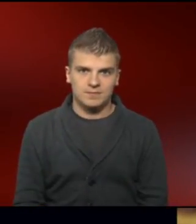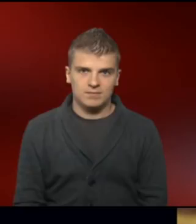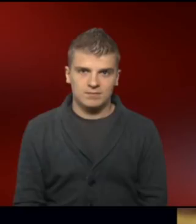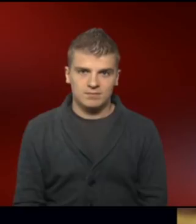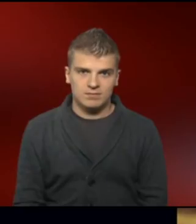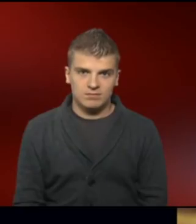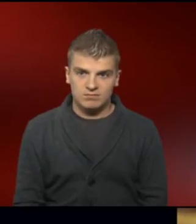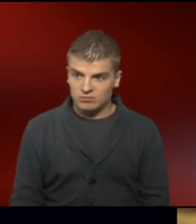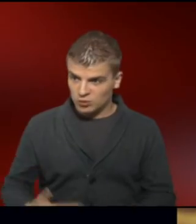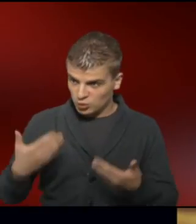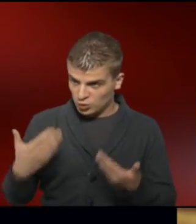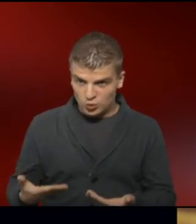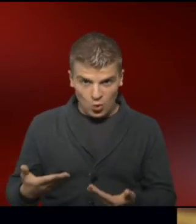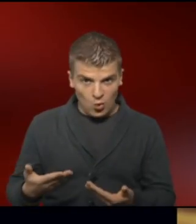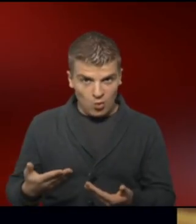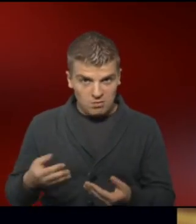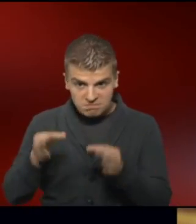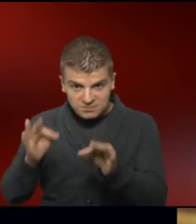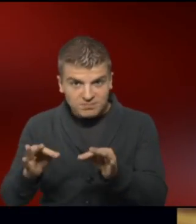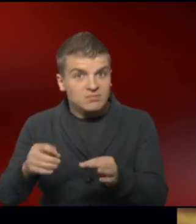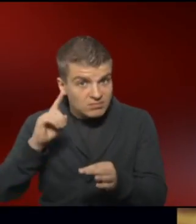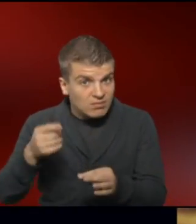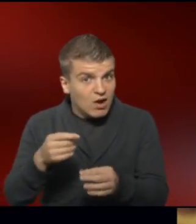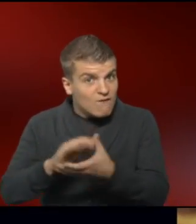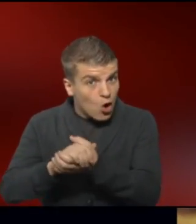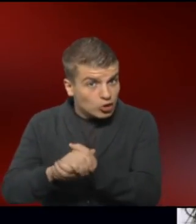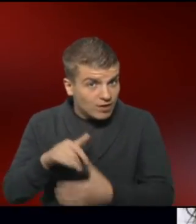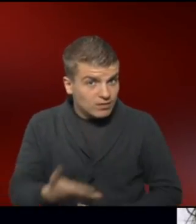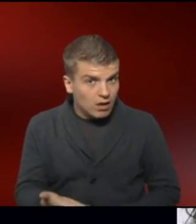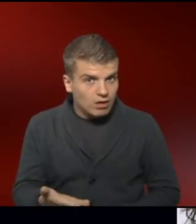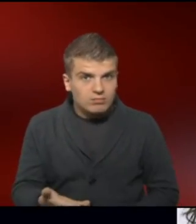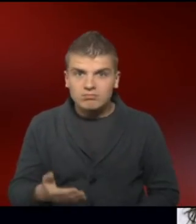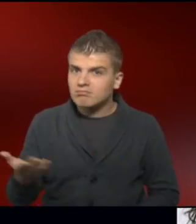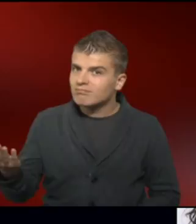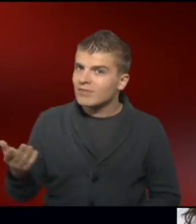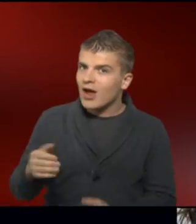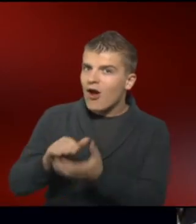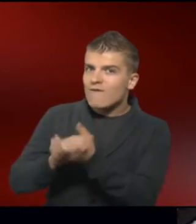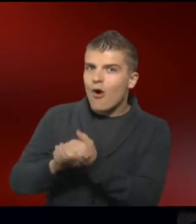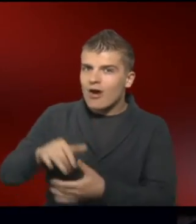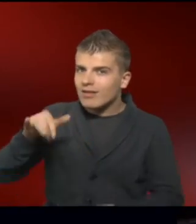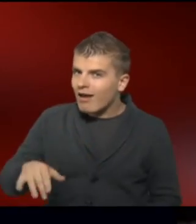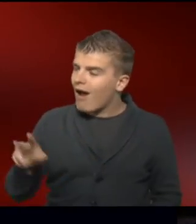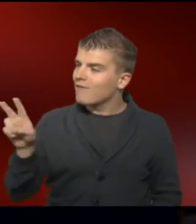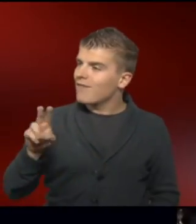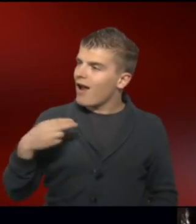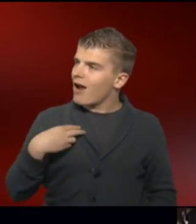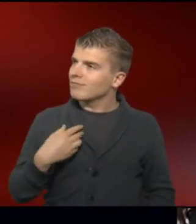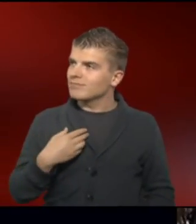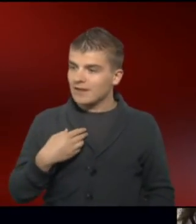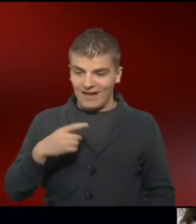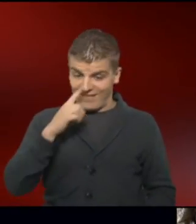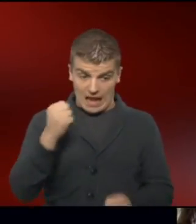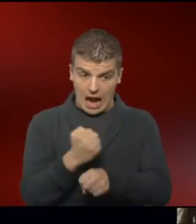Entstehen aus solchen Momenten dann auch Freundschaften? Freunde sind für mich die, wo ich dann gerne abends noch, wenn wir